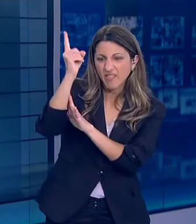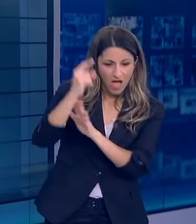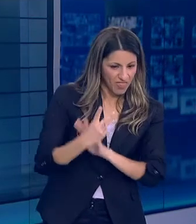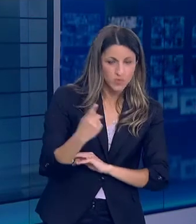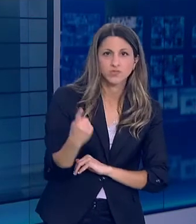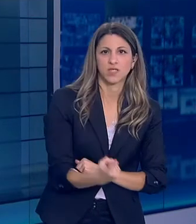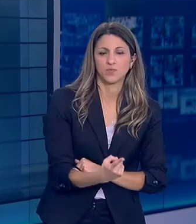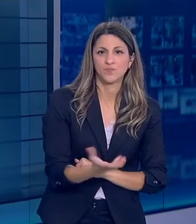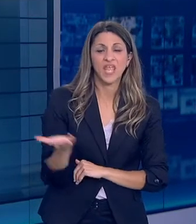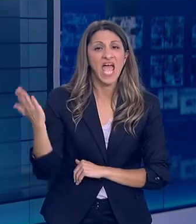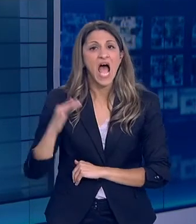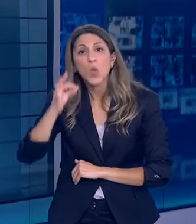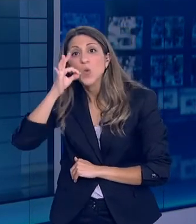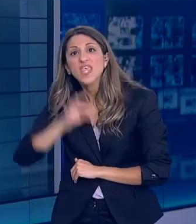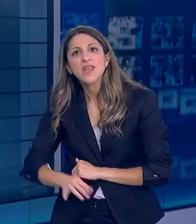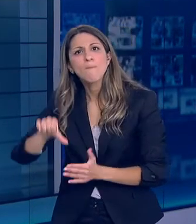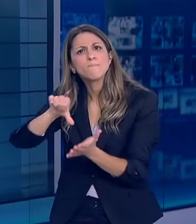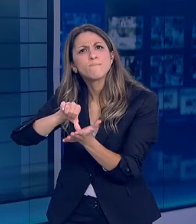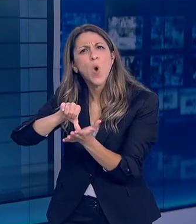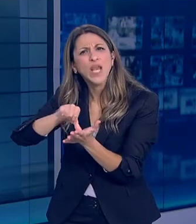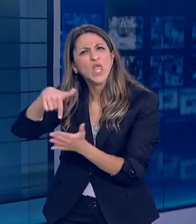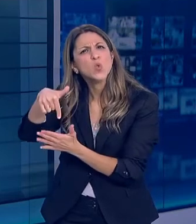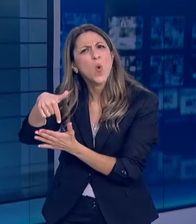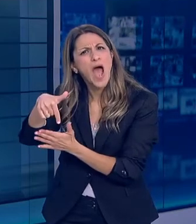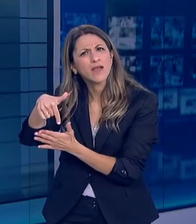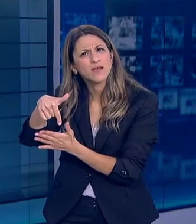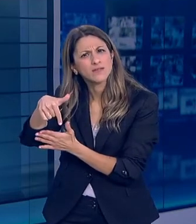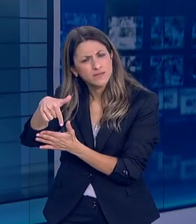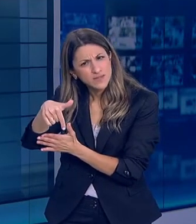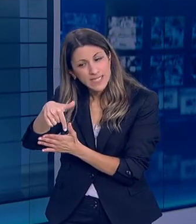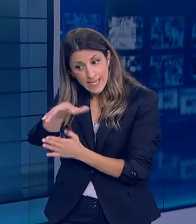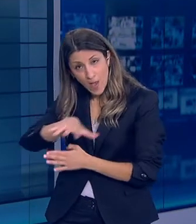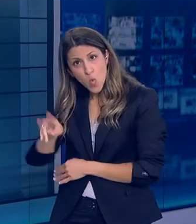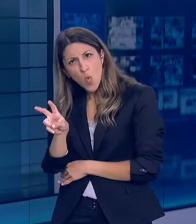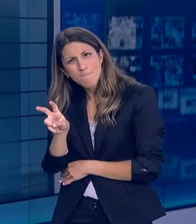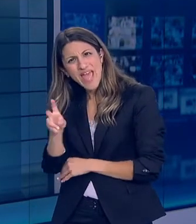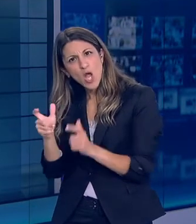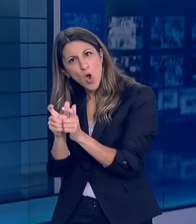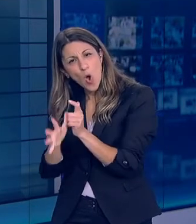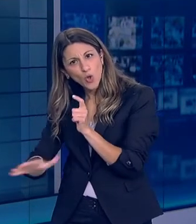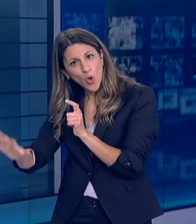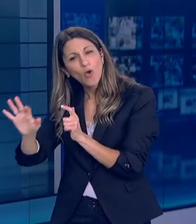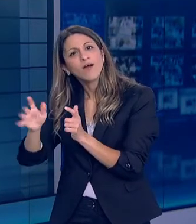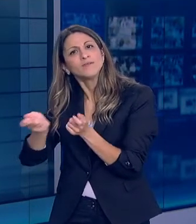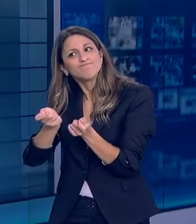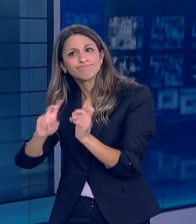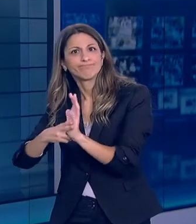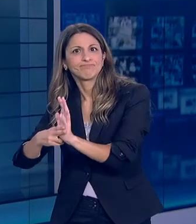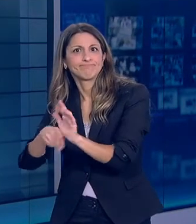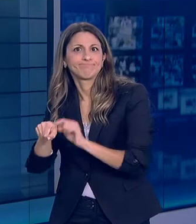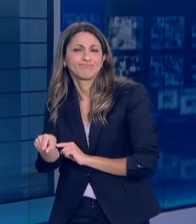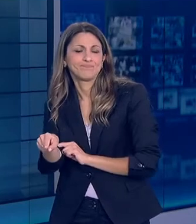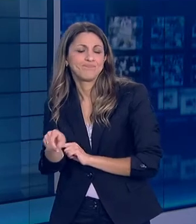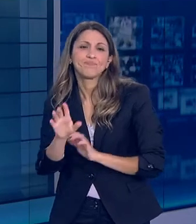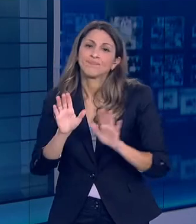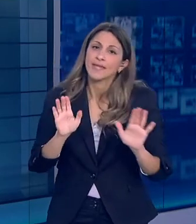Η επαρχία Γουχάν Μάλλον η πόλη Γουχάν Αν και μετά η επαρχία Χουμπέι Ήτανε στις ταξιδιωτικές οδηγίες Εγώ αναμένω